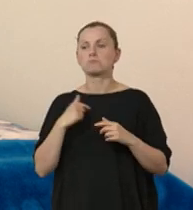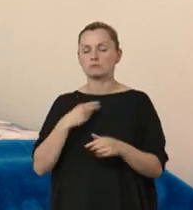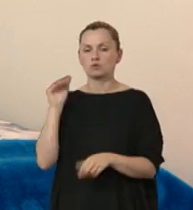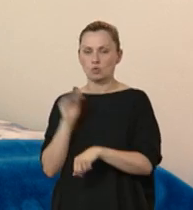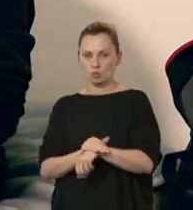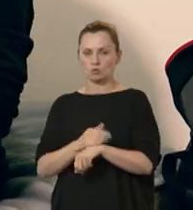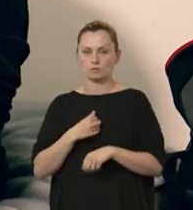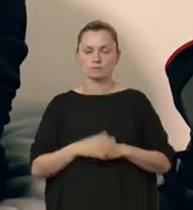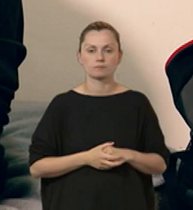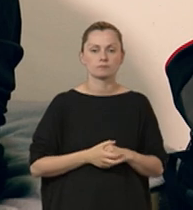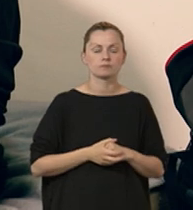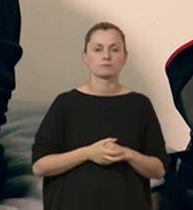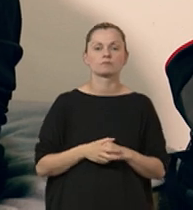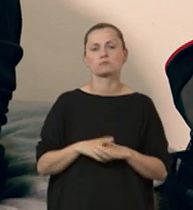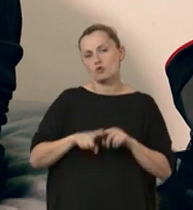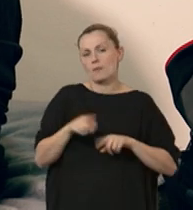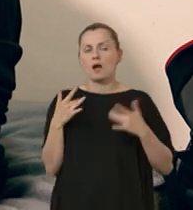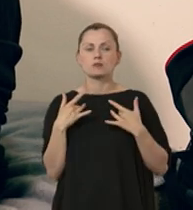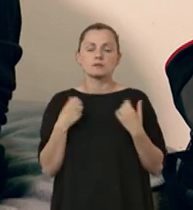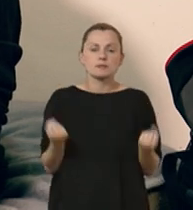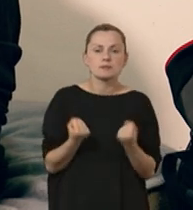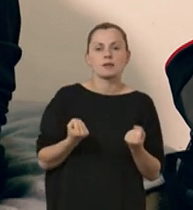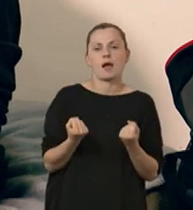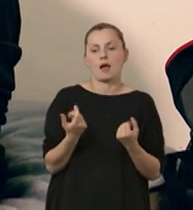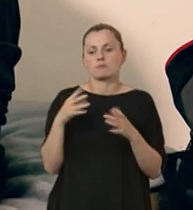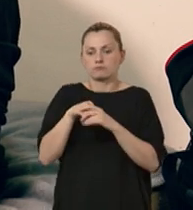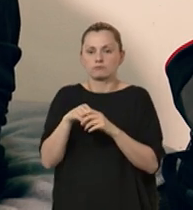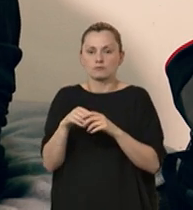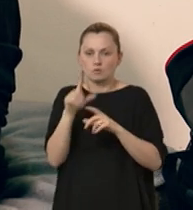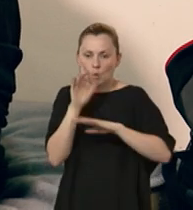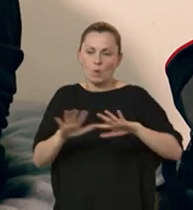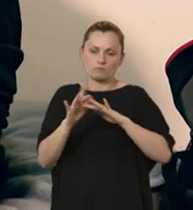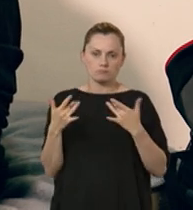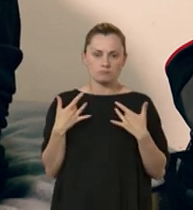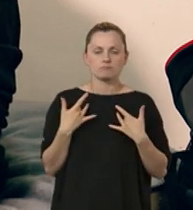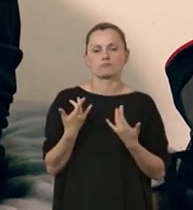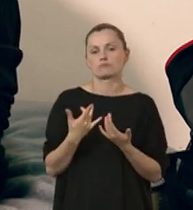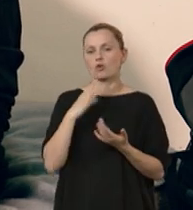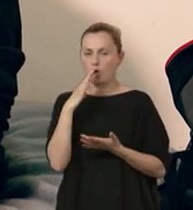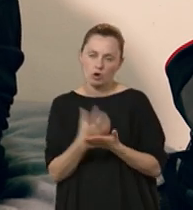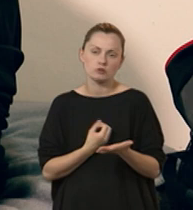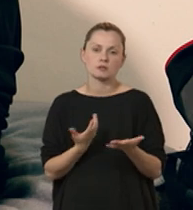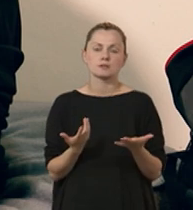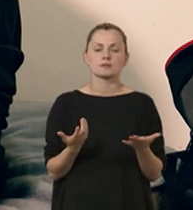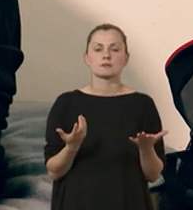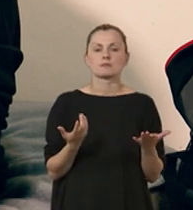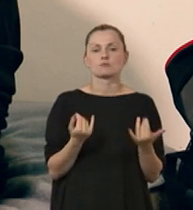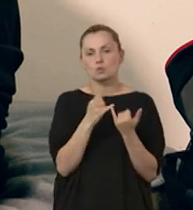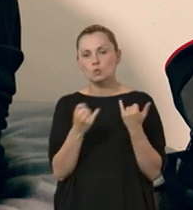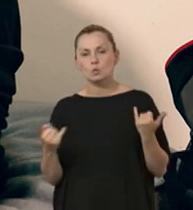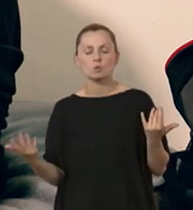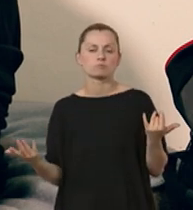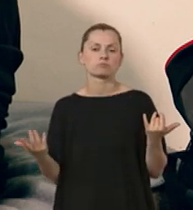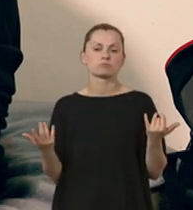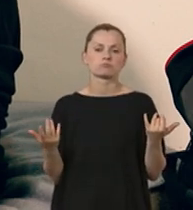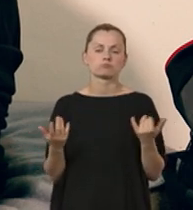się skłogiłam. Normalnie żyję, staram się funkcjonować w społeczeństwie. Korzystam z